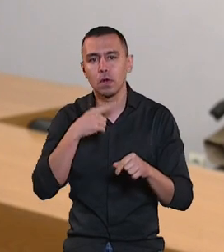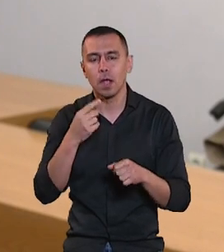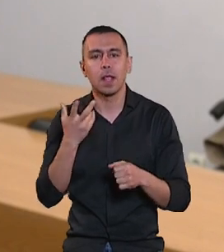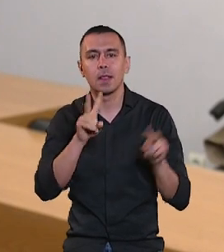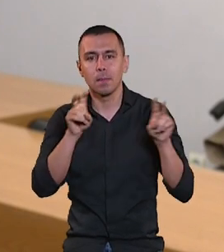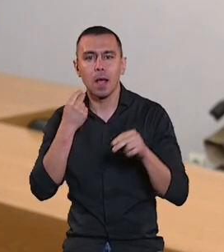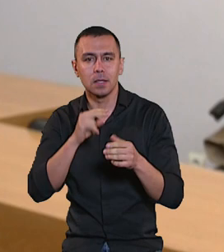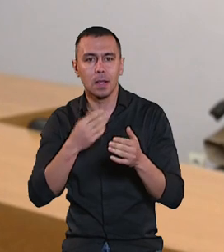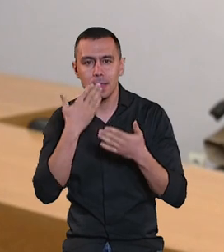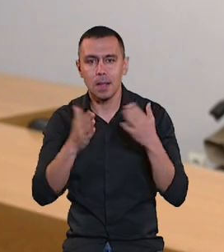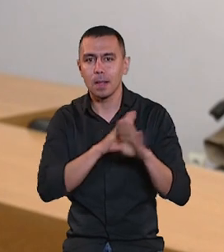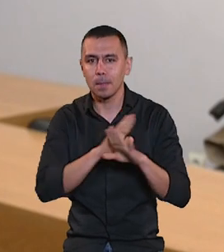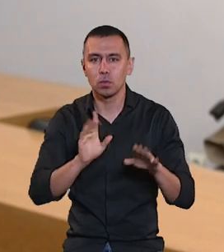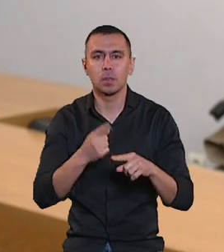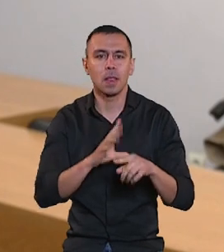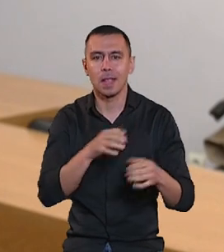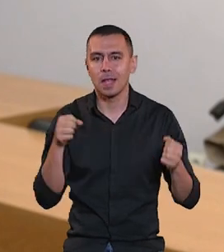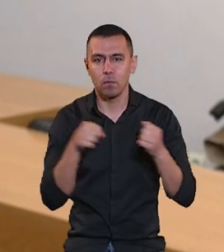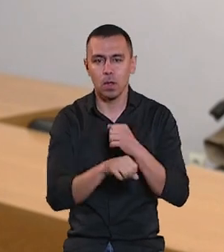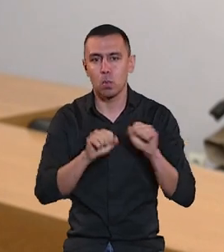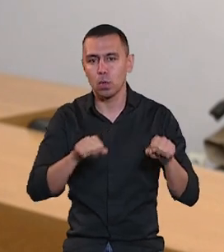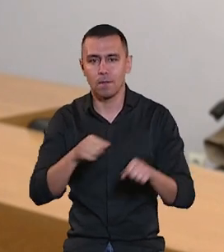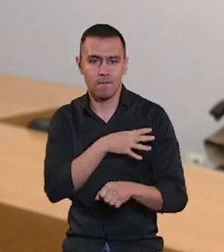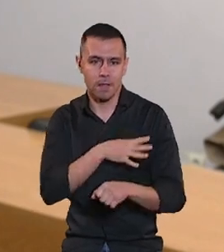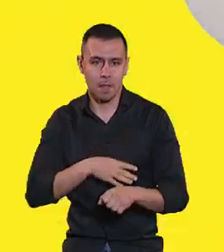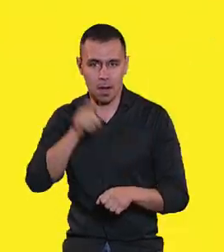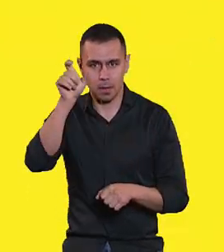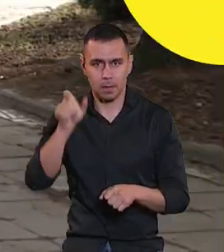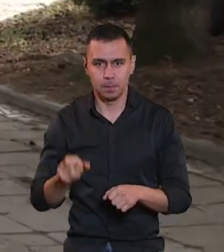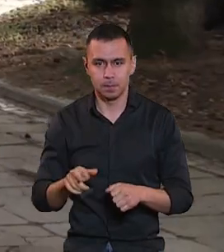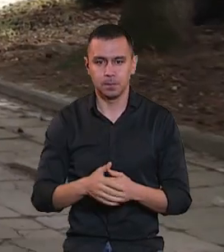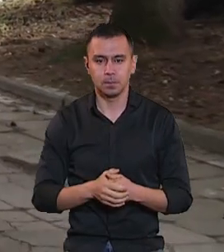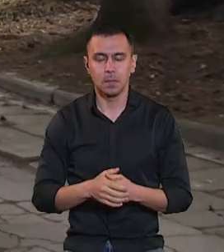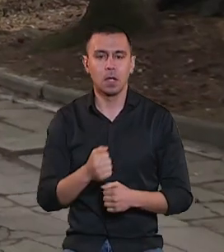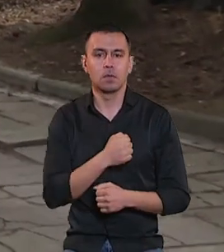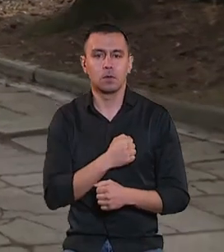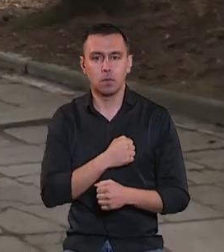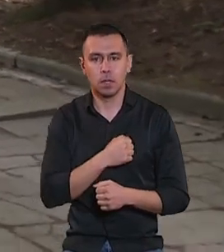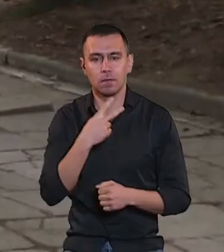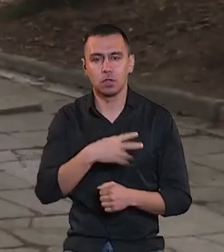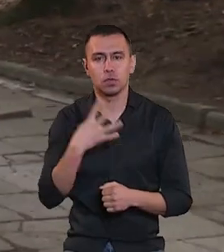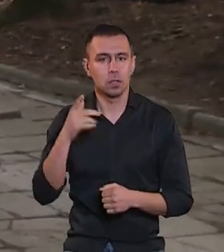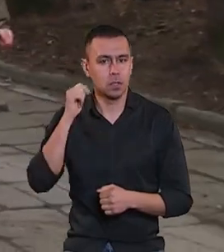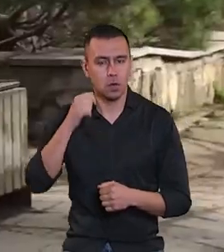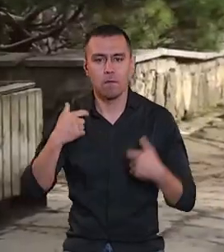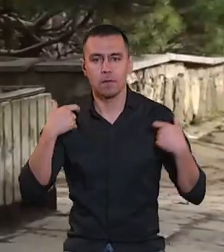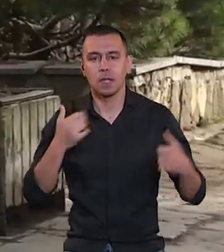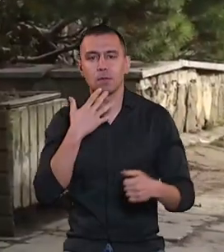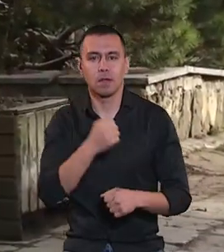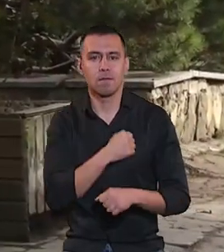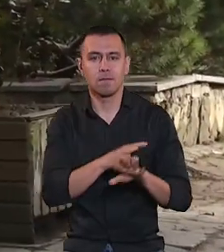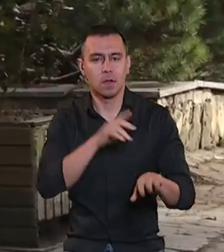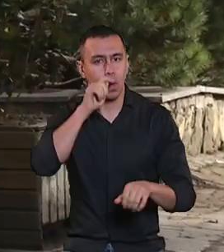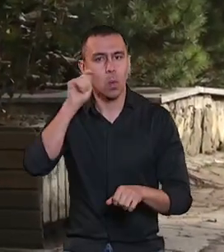краще уникнути, так, щоб це не травмувало, можливо, ветерана. Військовому, каже 24-річний офіцер Національної гвардії